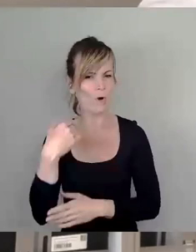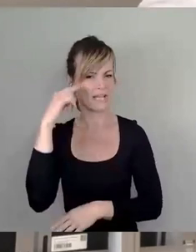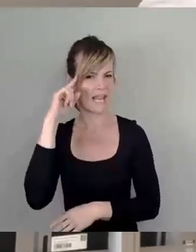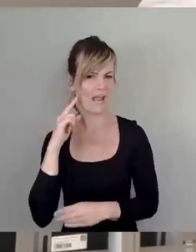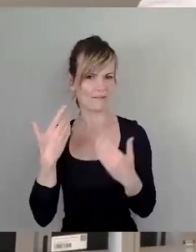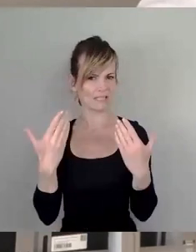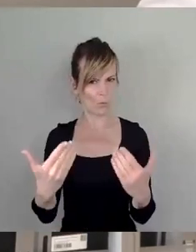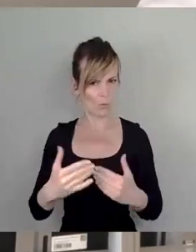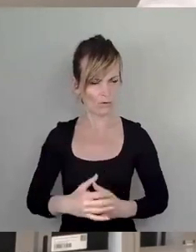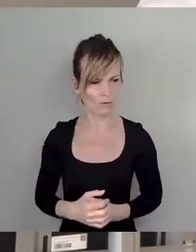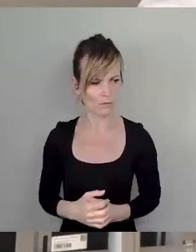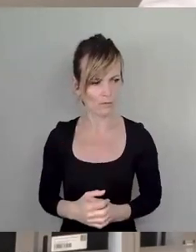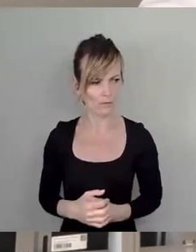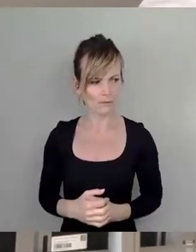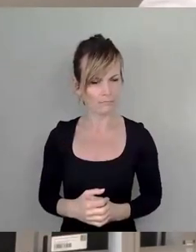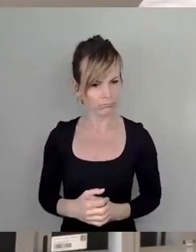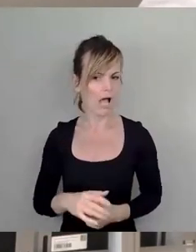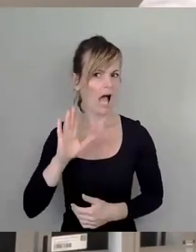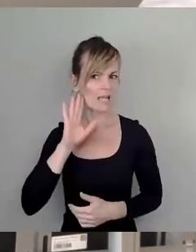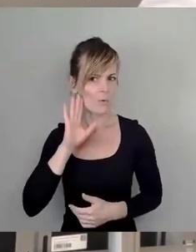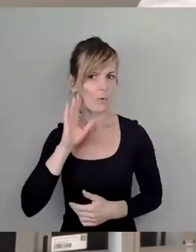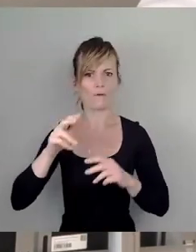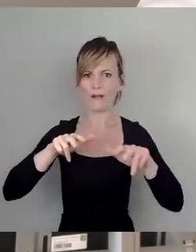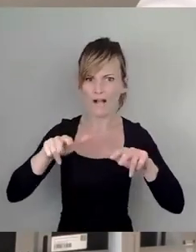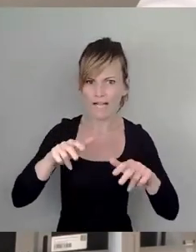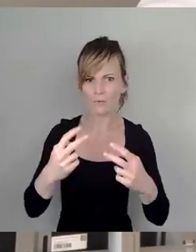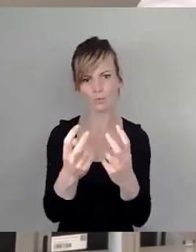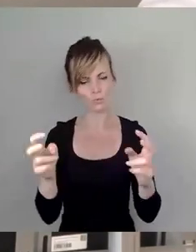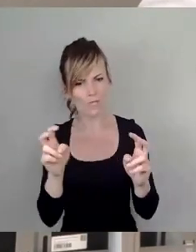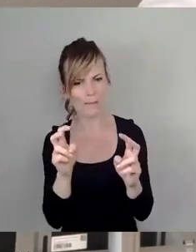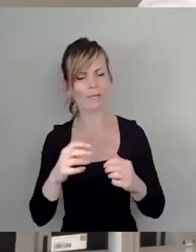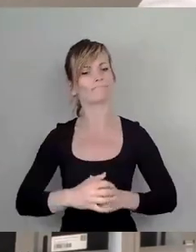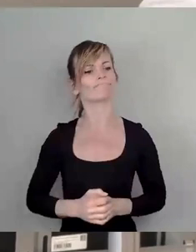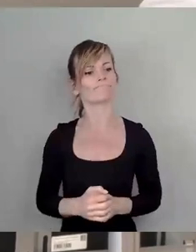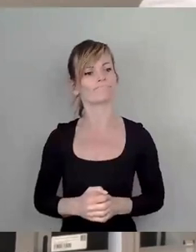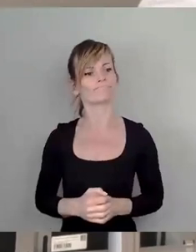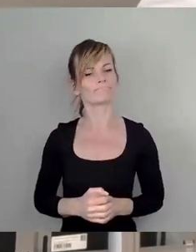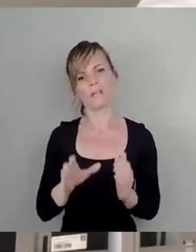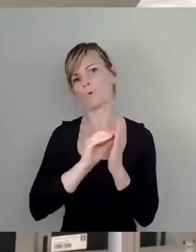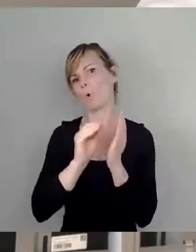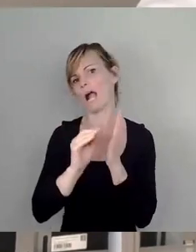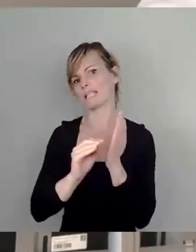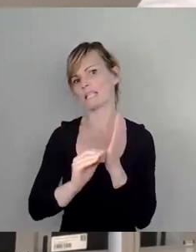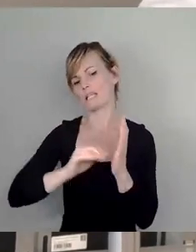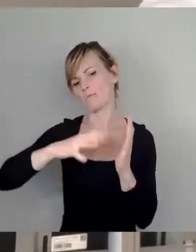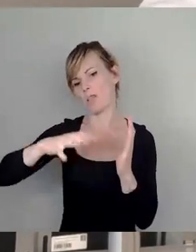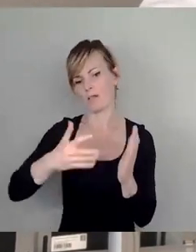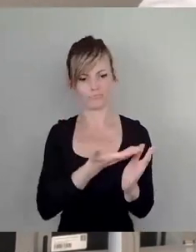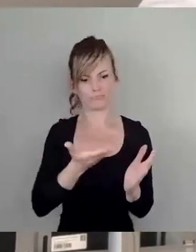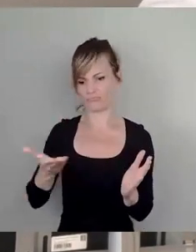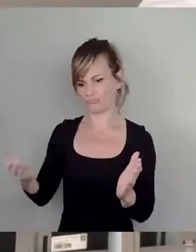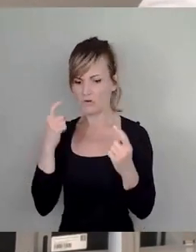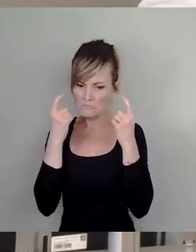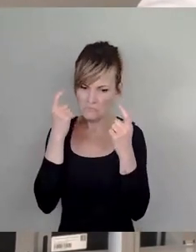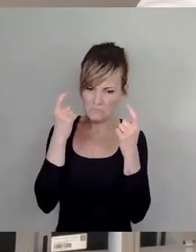Und dann dachte ich, nach der Anhörung, nachdem die Verwaltung beieinander sitzt, und Sie alle ihre bürokratischen Dinge nebeneinander legen, und ein bisschen grübeln, ob irgendwas vielleicht